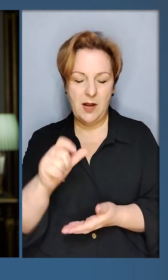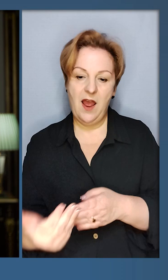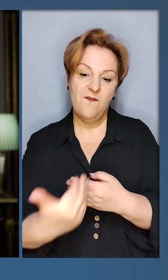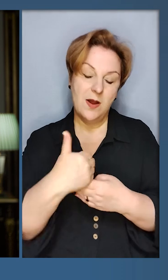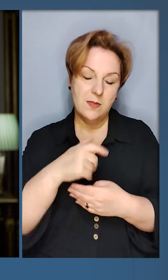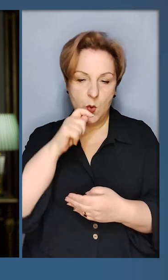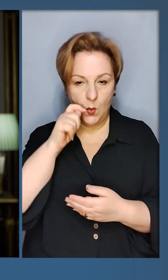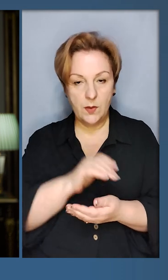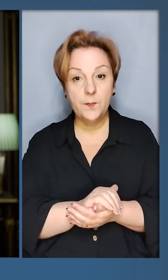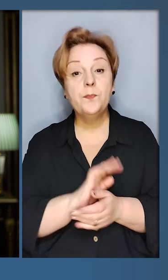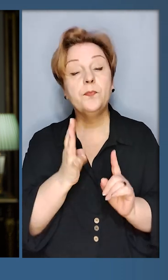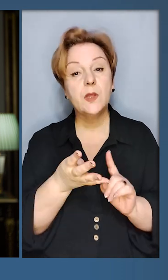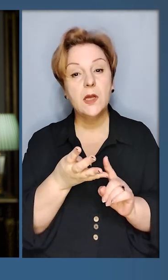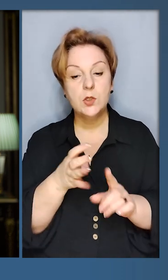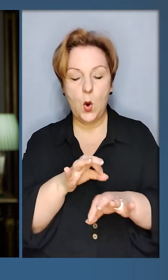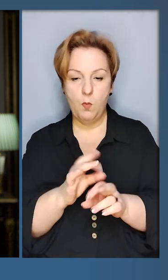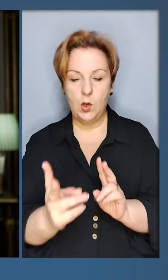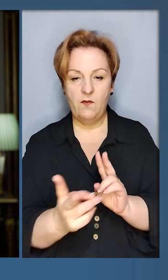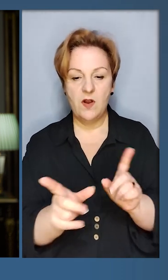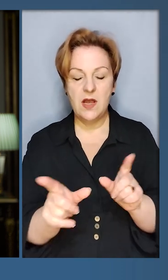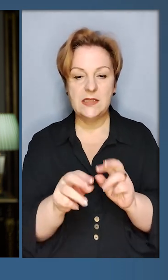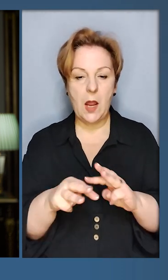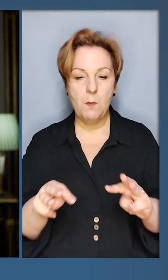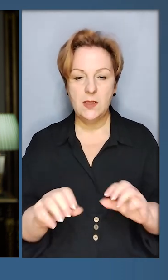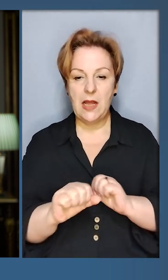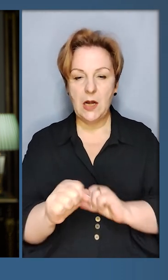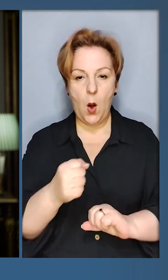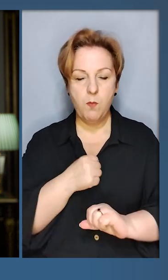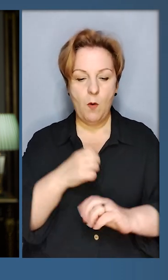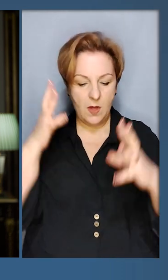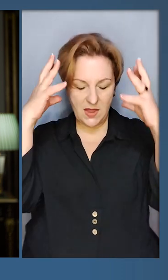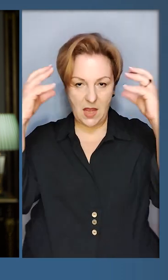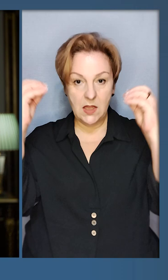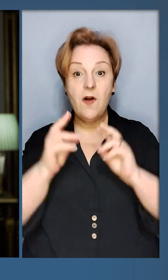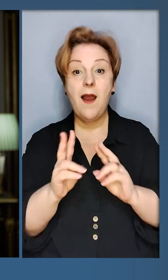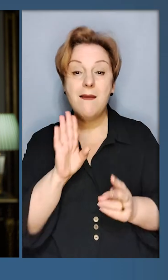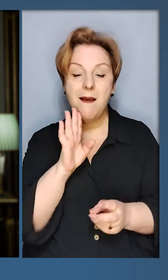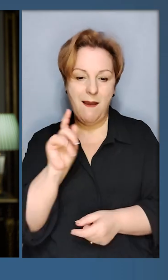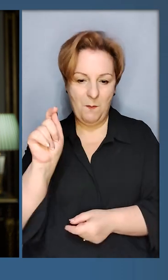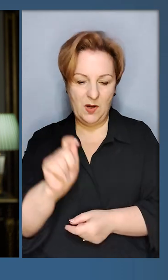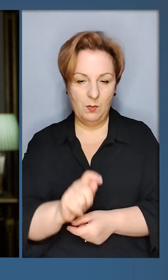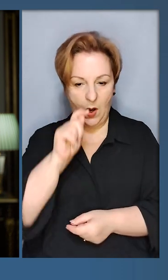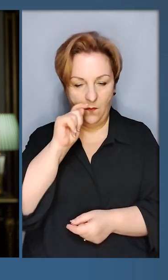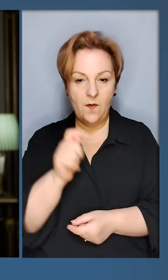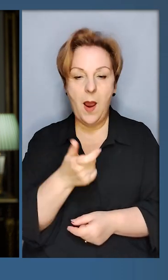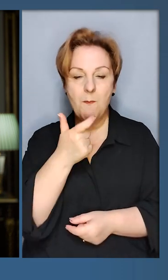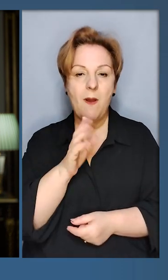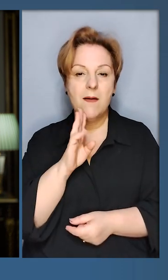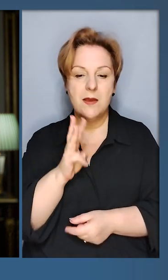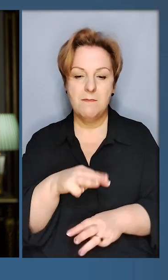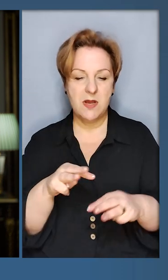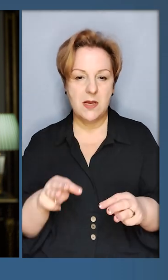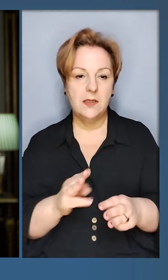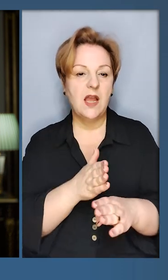відвідати Україну. Четверте. Провів зустріч з міністром оборони Нідерландів, яка прибула в Україну. Пані